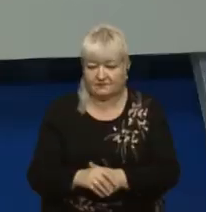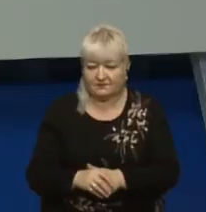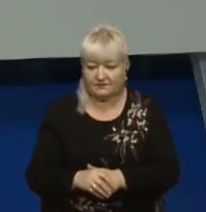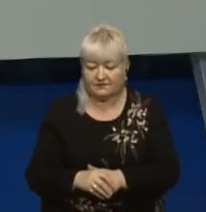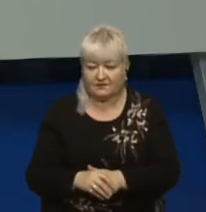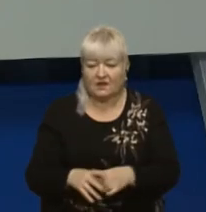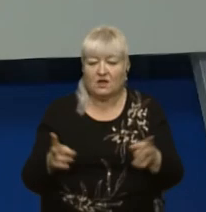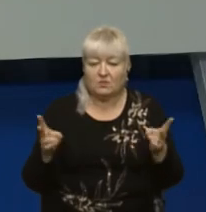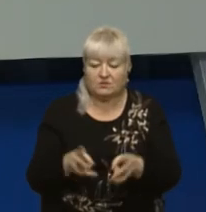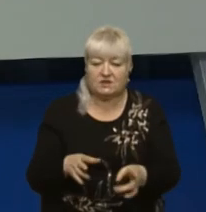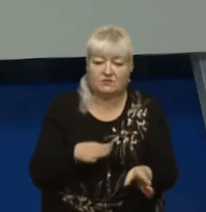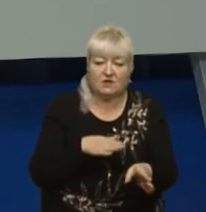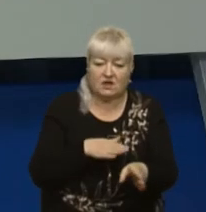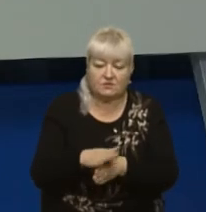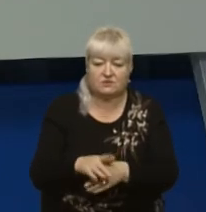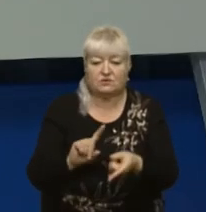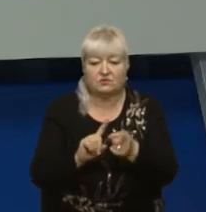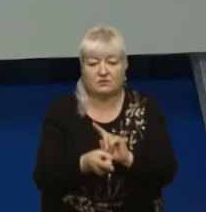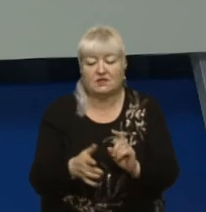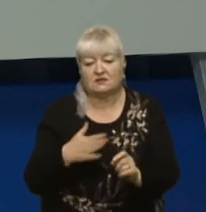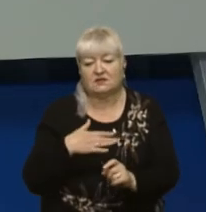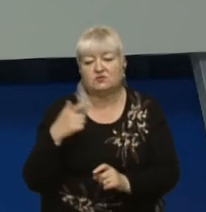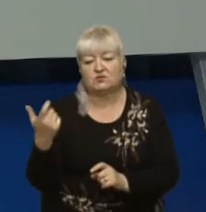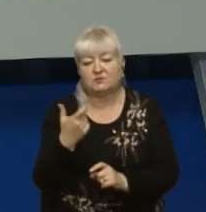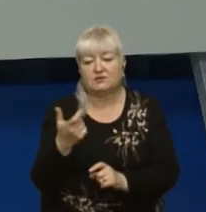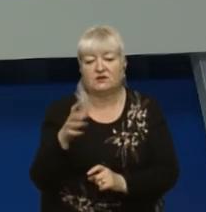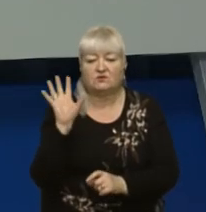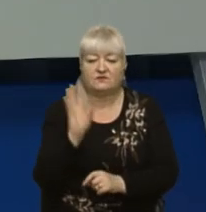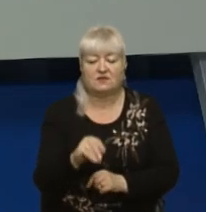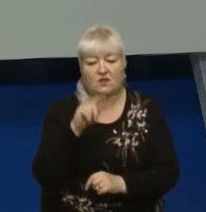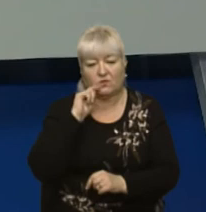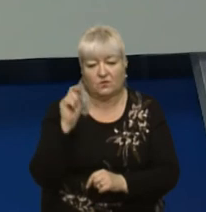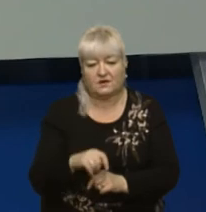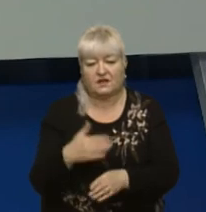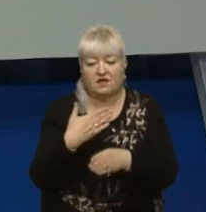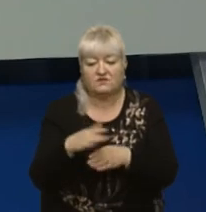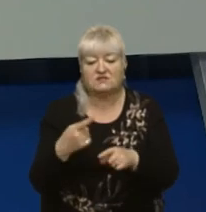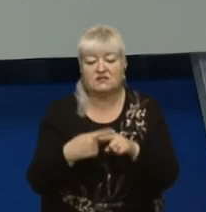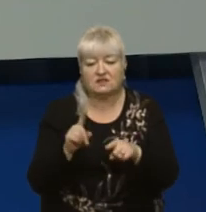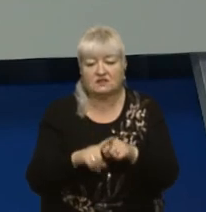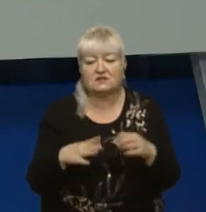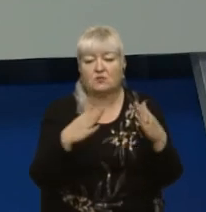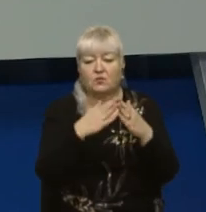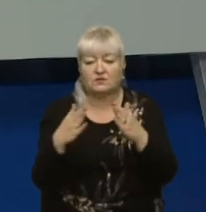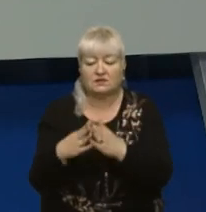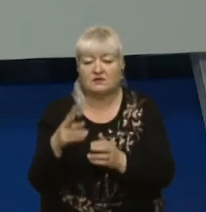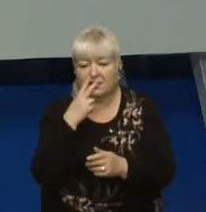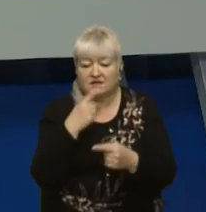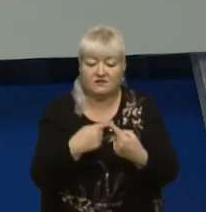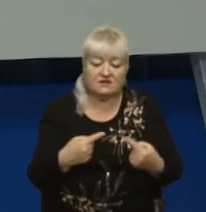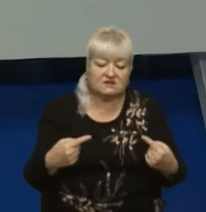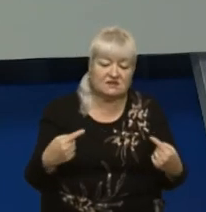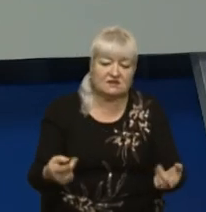Потрібно абсолютно міняти нашу господарку цілої країни в частині цих будівель. Ми дивилися різні досвіди,